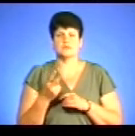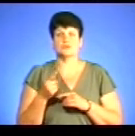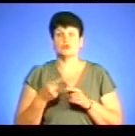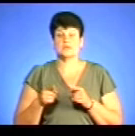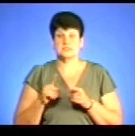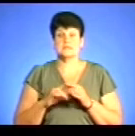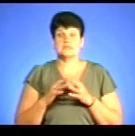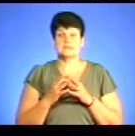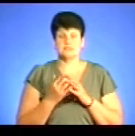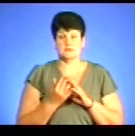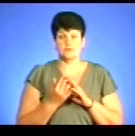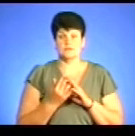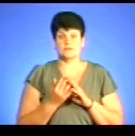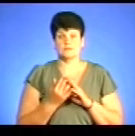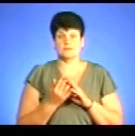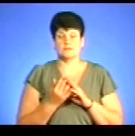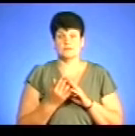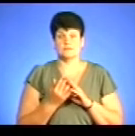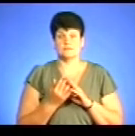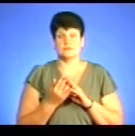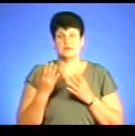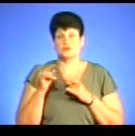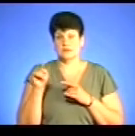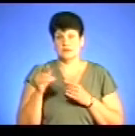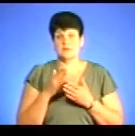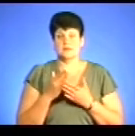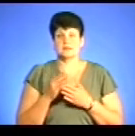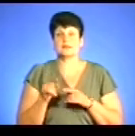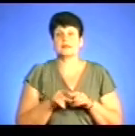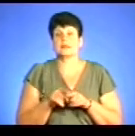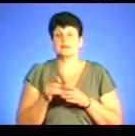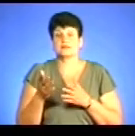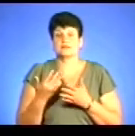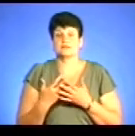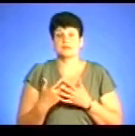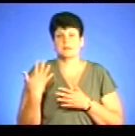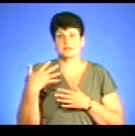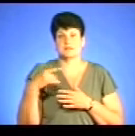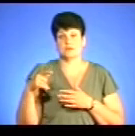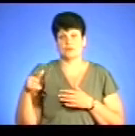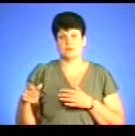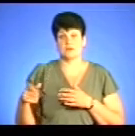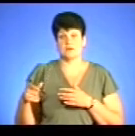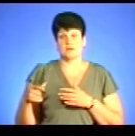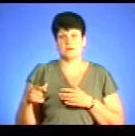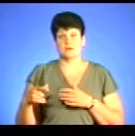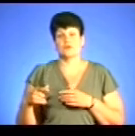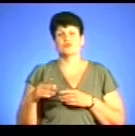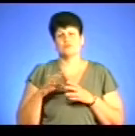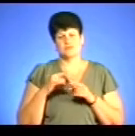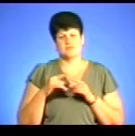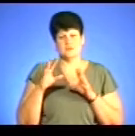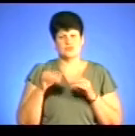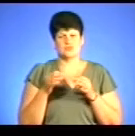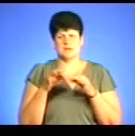це село в полі вашого газету. Якщо там є такі, що там, наприклад, 50 жителів, то швидше всього, що там